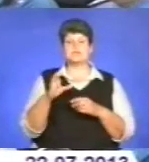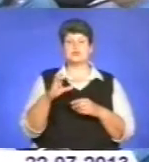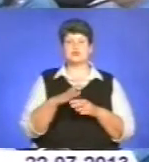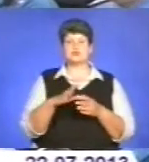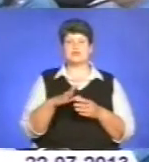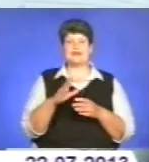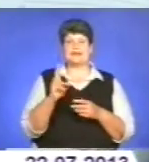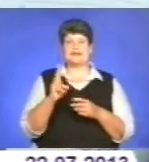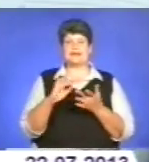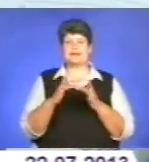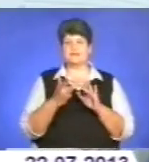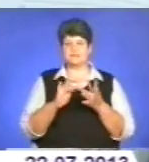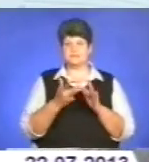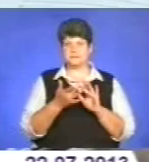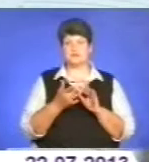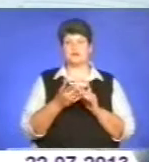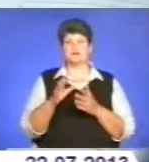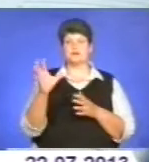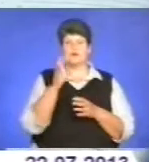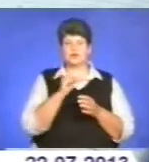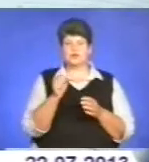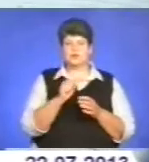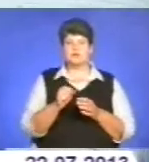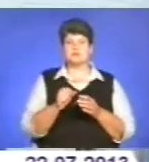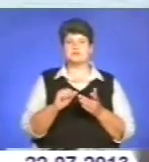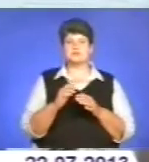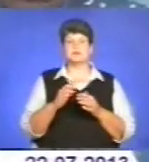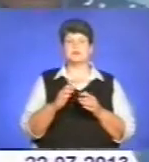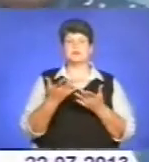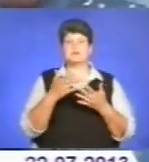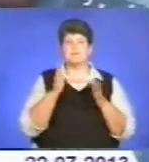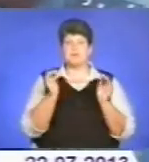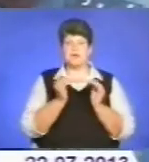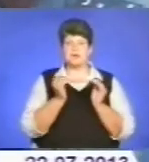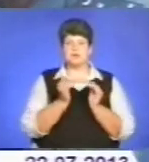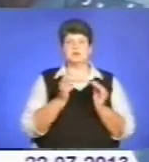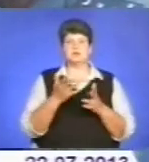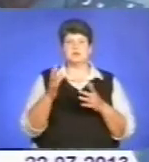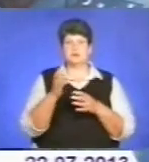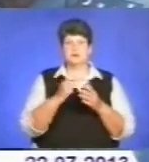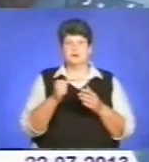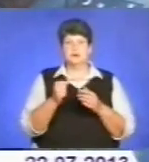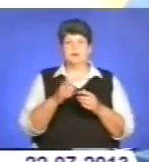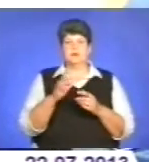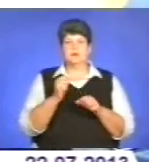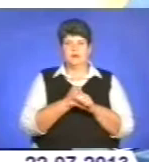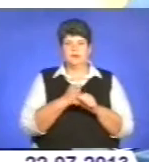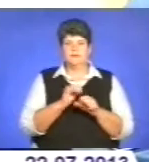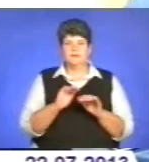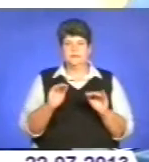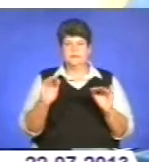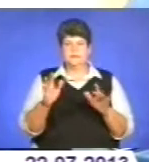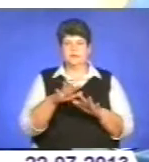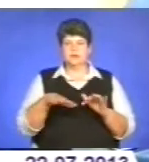кіберзлочинності. Менше скоєно злочинів у громадських місцях, на побутовому ґрунті, в стані алкогольного сп'яніння та неповнолітніми. На території